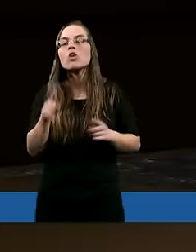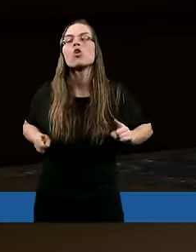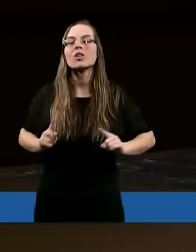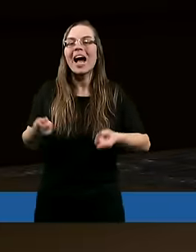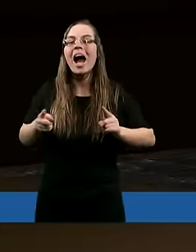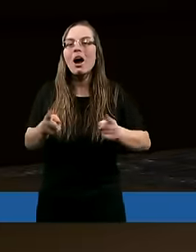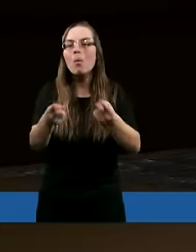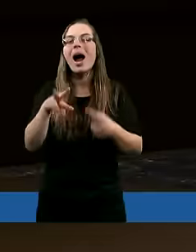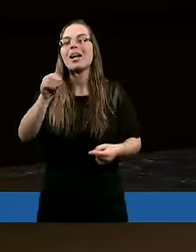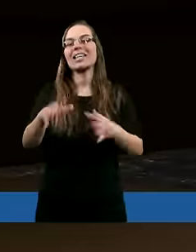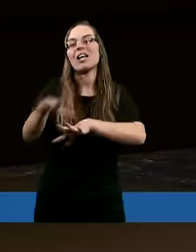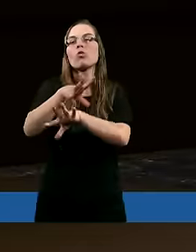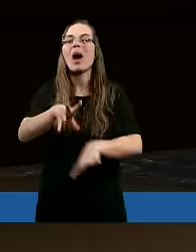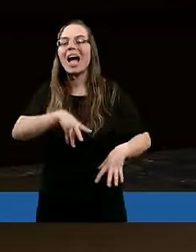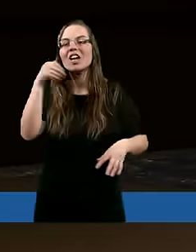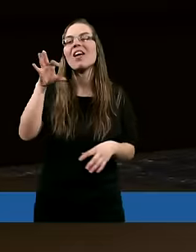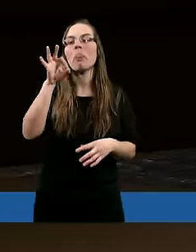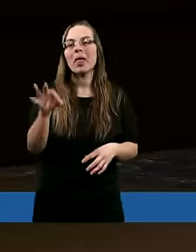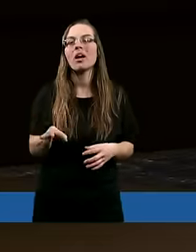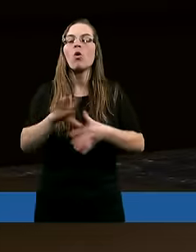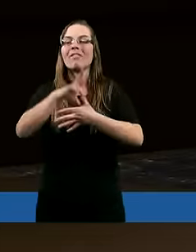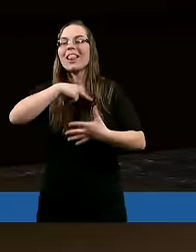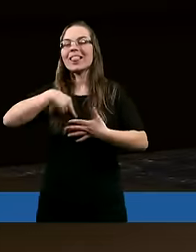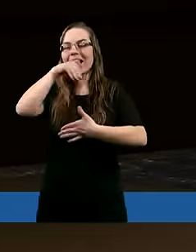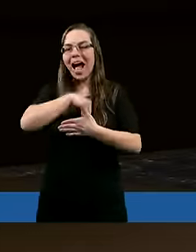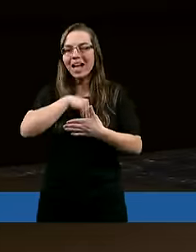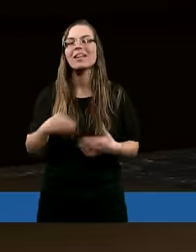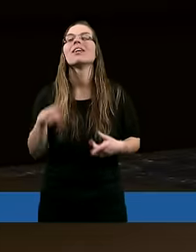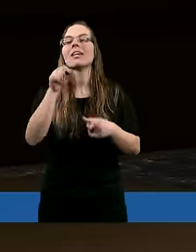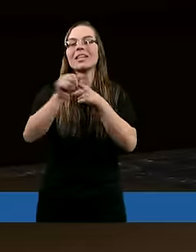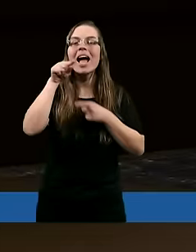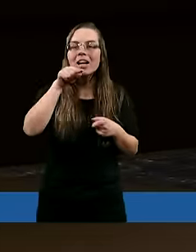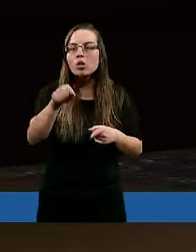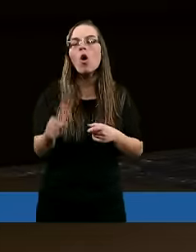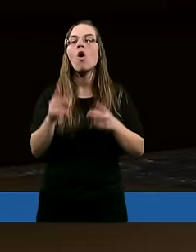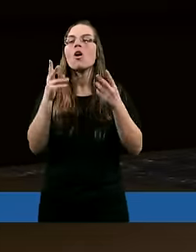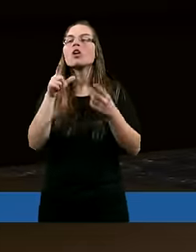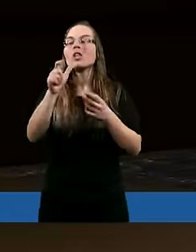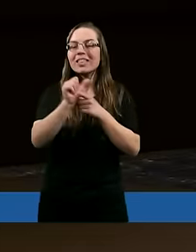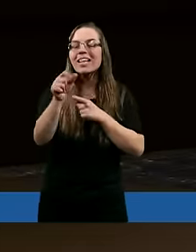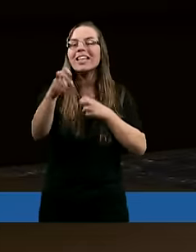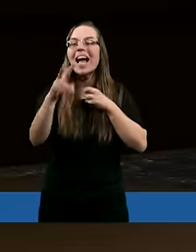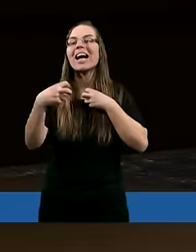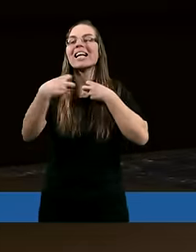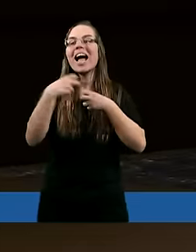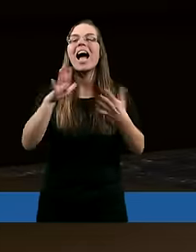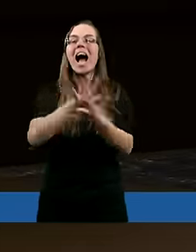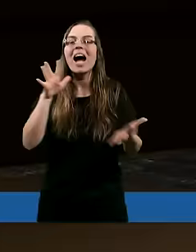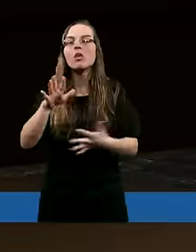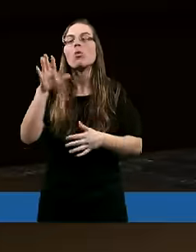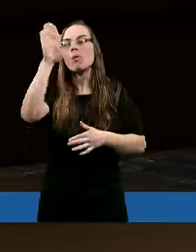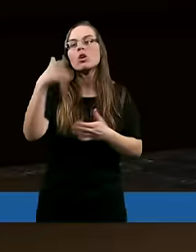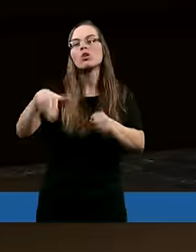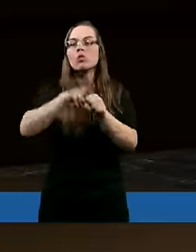działanie Ducha Świętego w nas. Są to cechy charakteru Bożego,